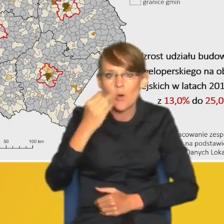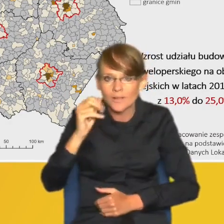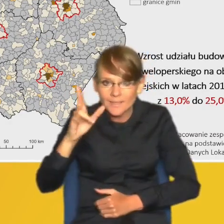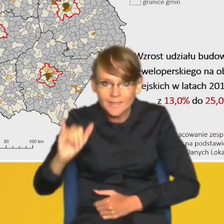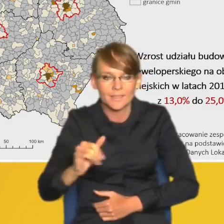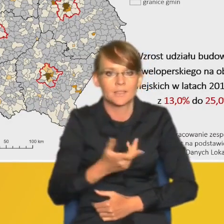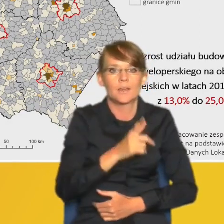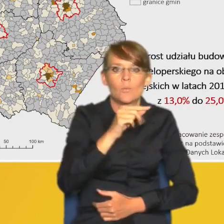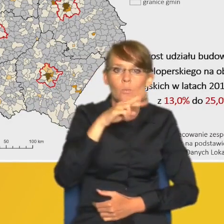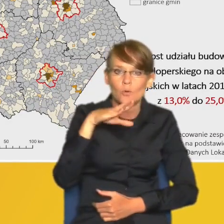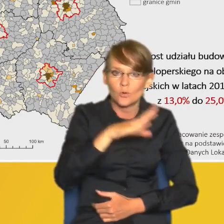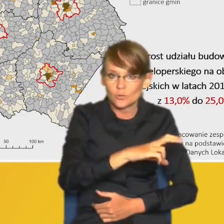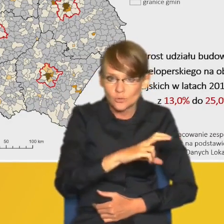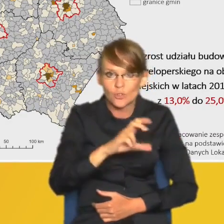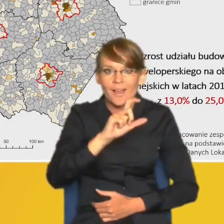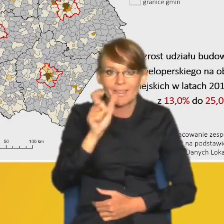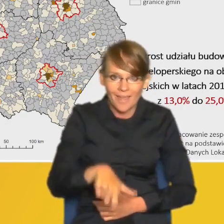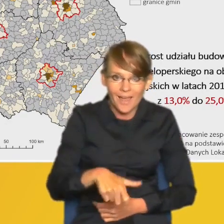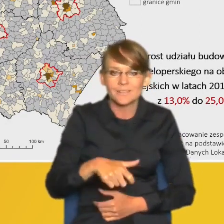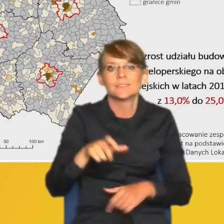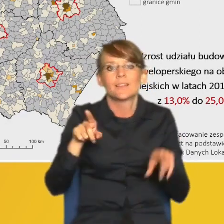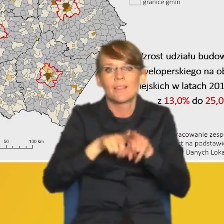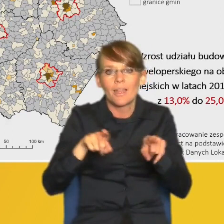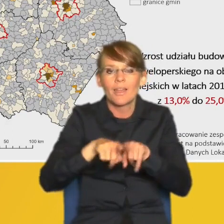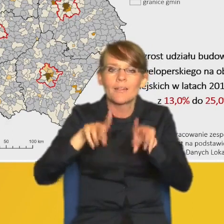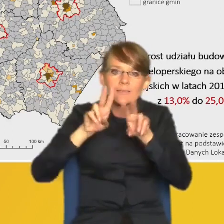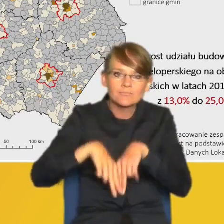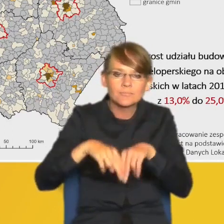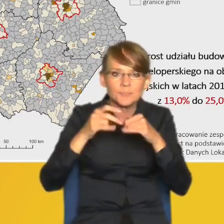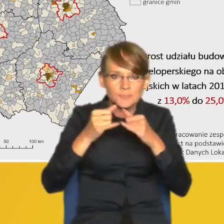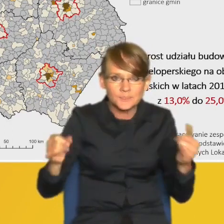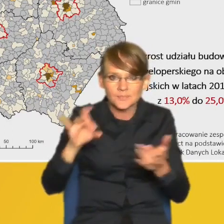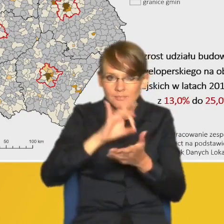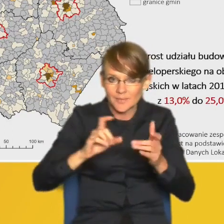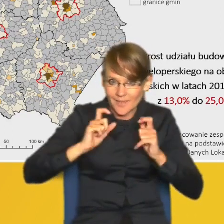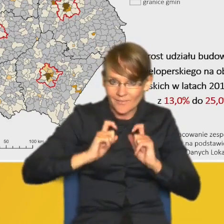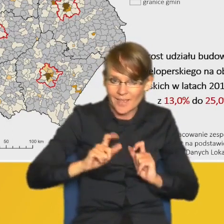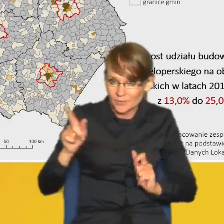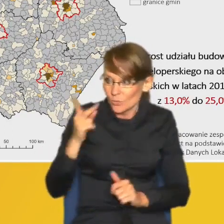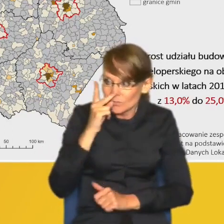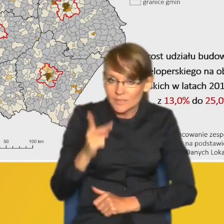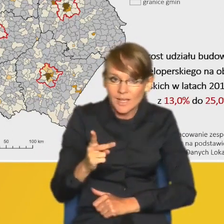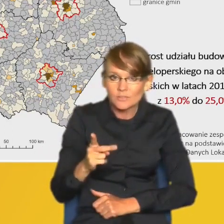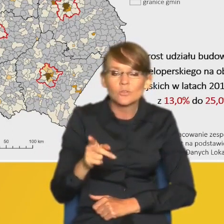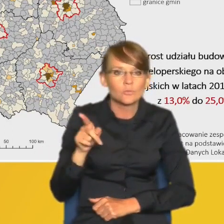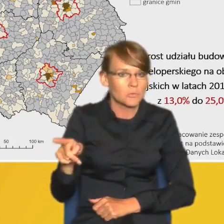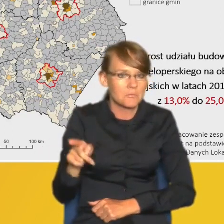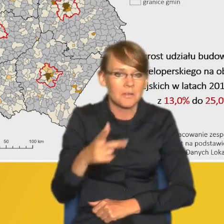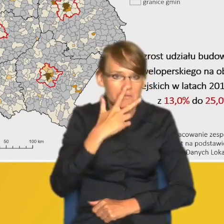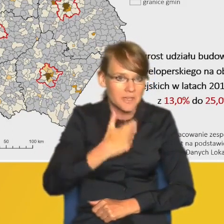Gdańskim, czy w pozostałych tutaj wymienionych gminach wiejskich wyraźnie udział